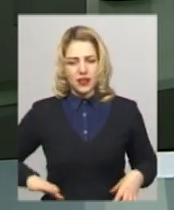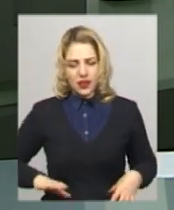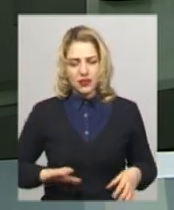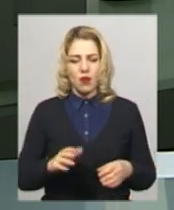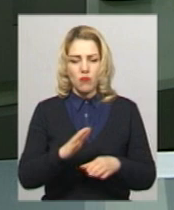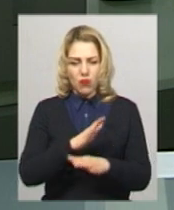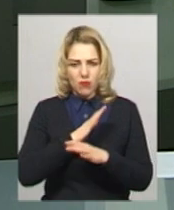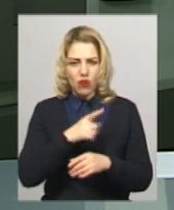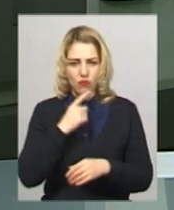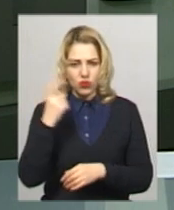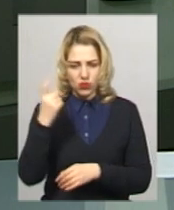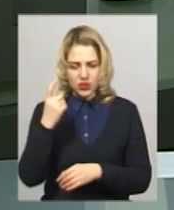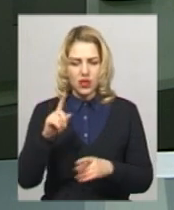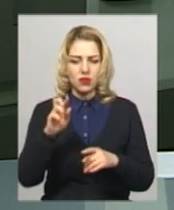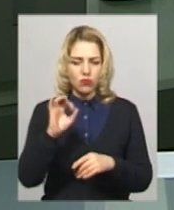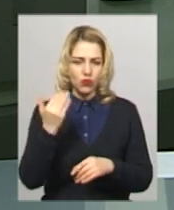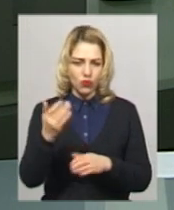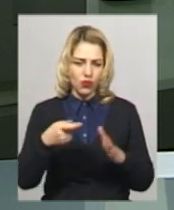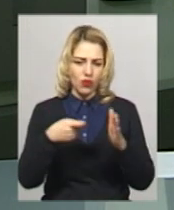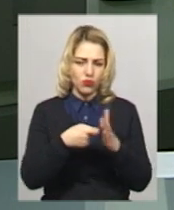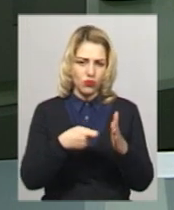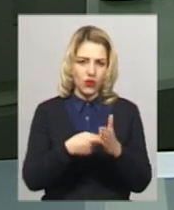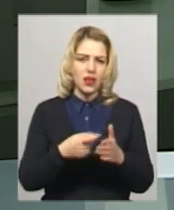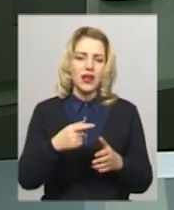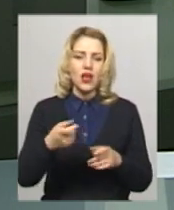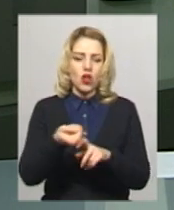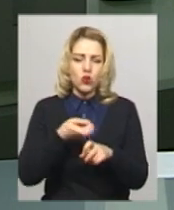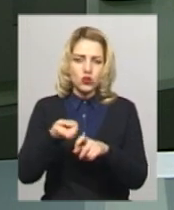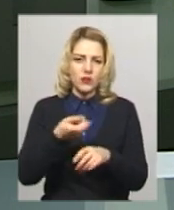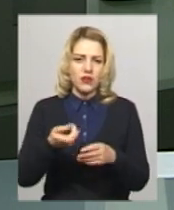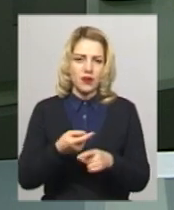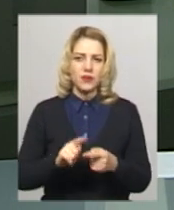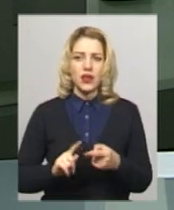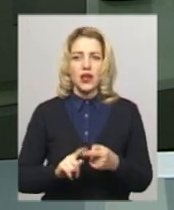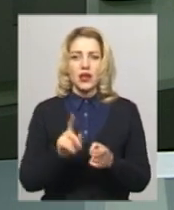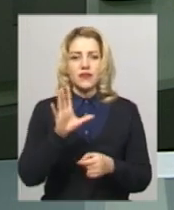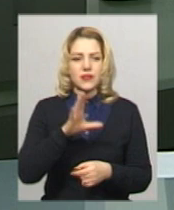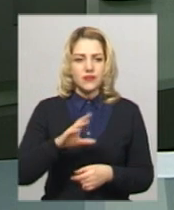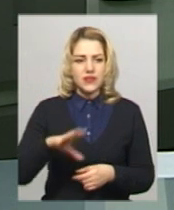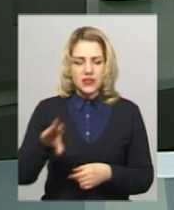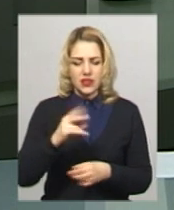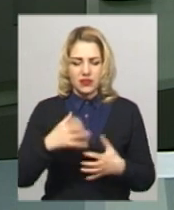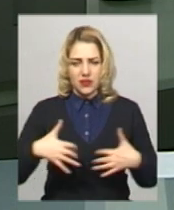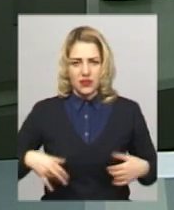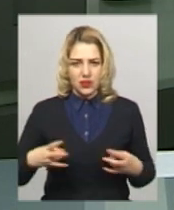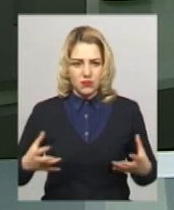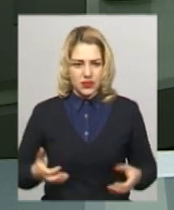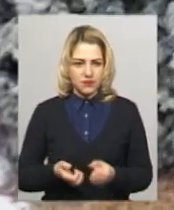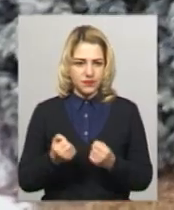лушпиням від картоплі. Волонтери хочуть вилучити з ферми всіх тварин, які там перебувають, каже Анастасія Березюк.